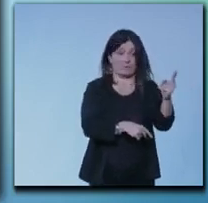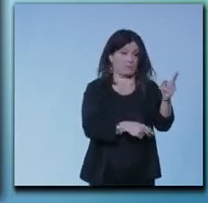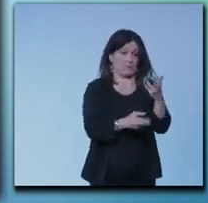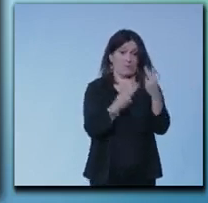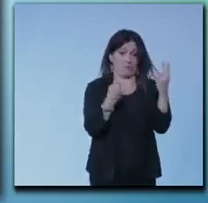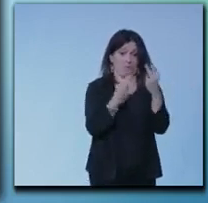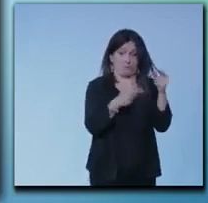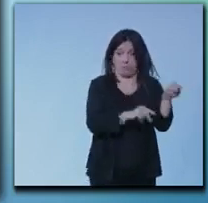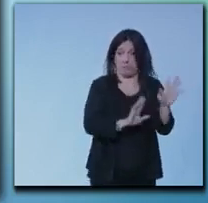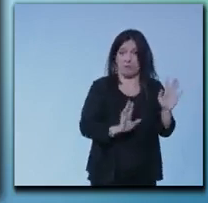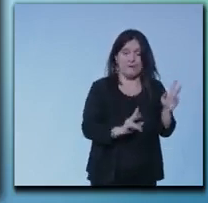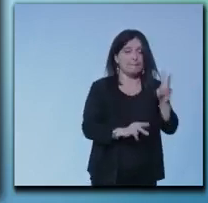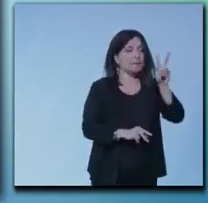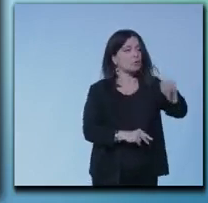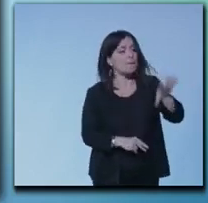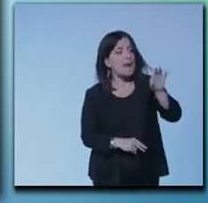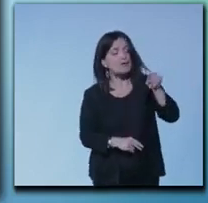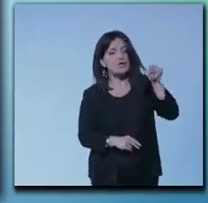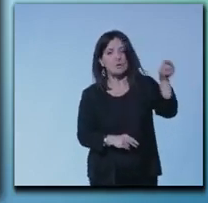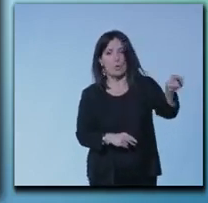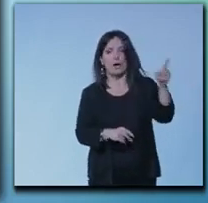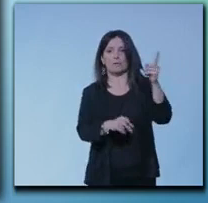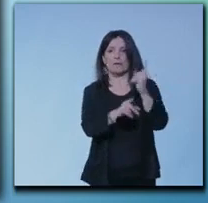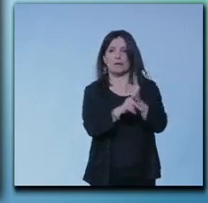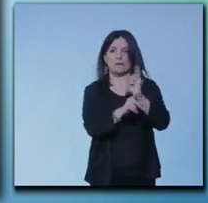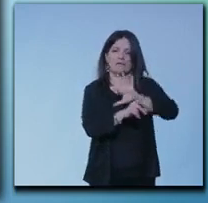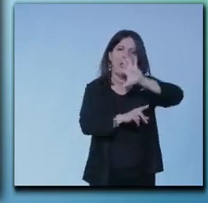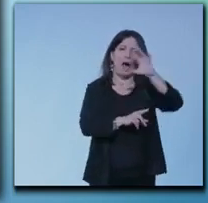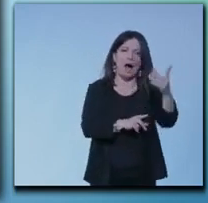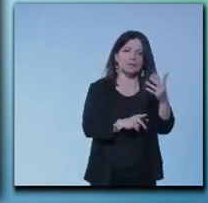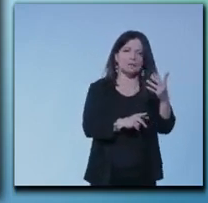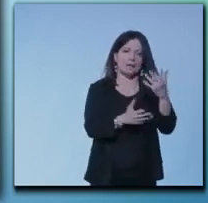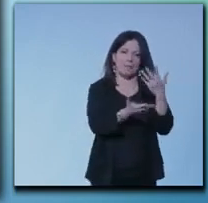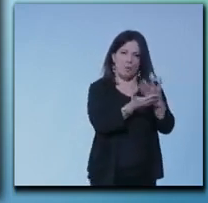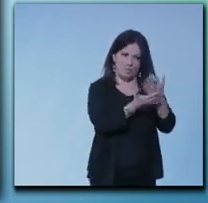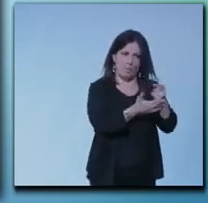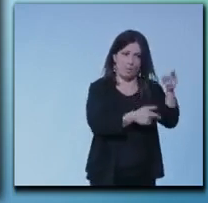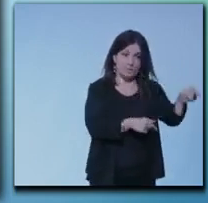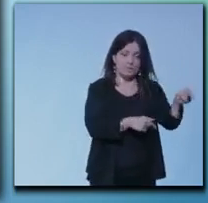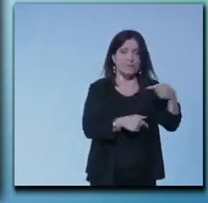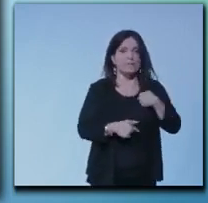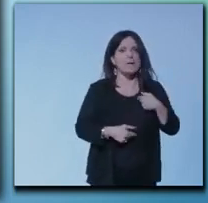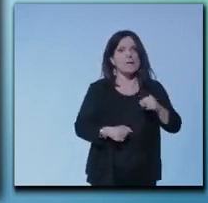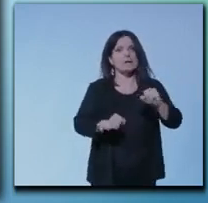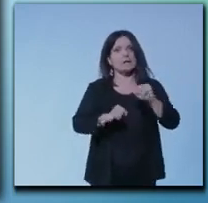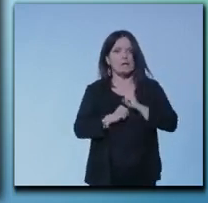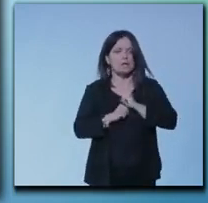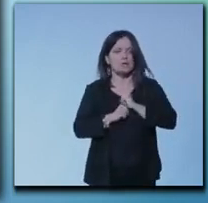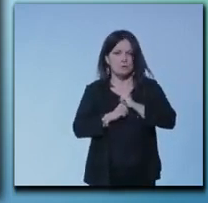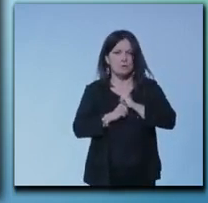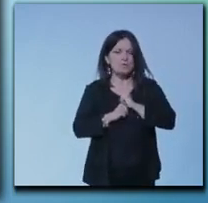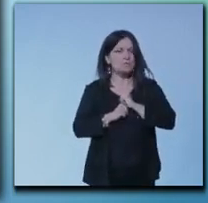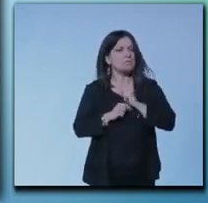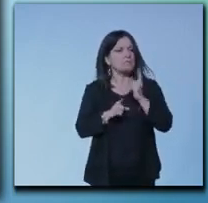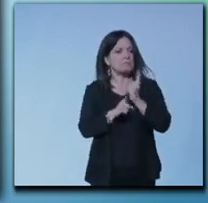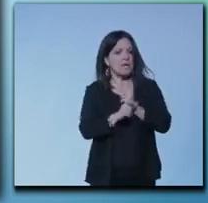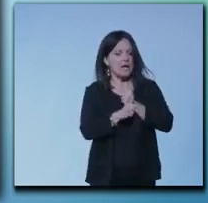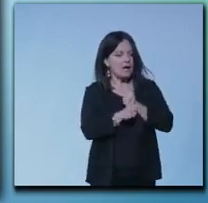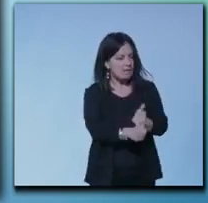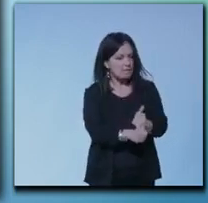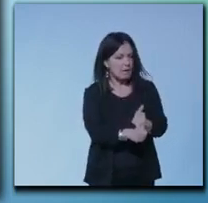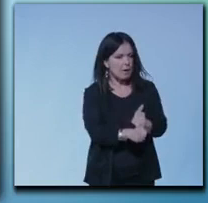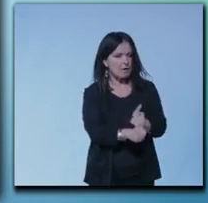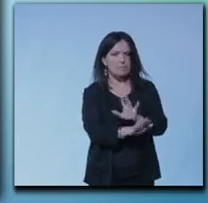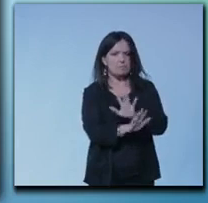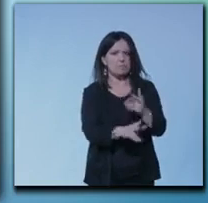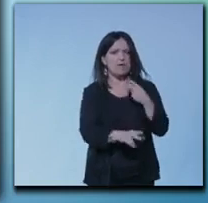2050 arrivare a ben altro genere di quota io penso che niente sia ineluttabile in una